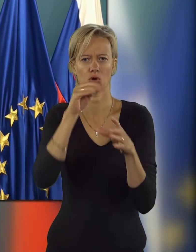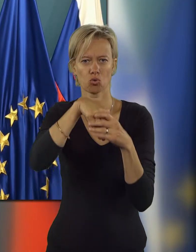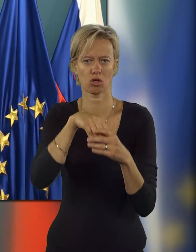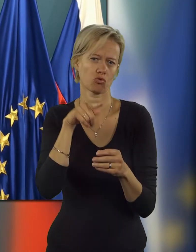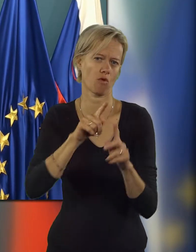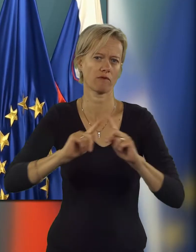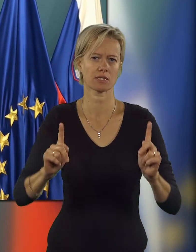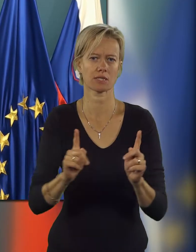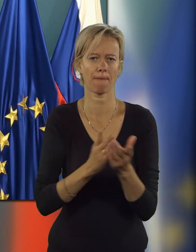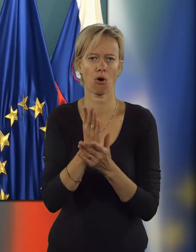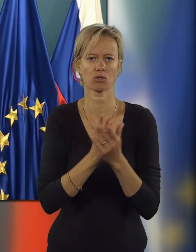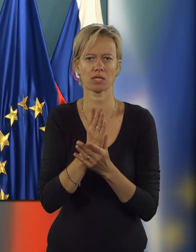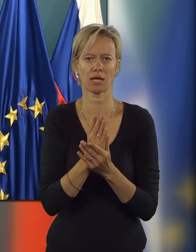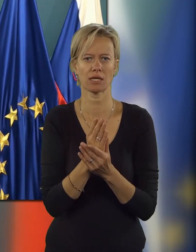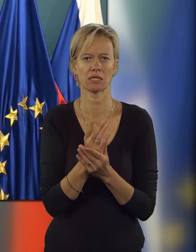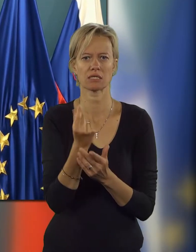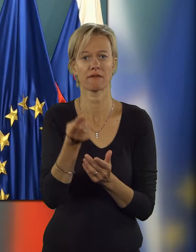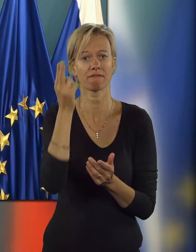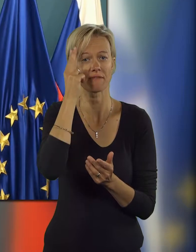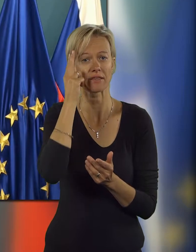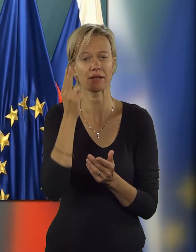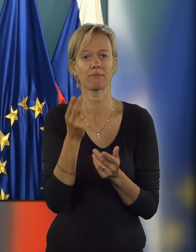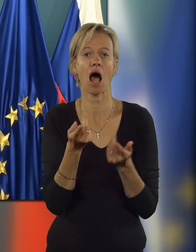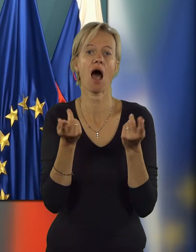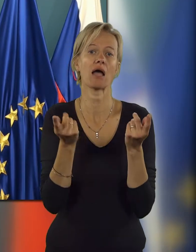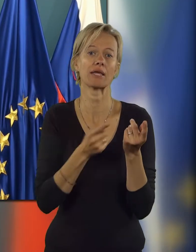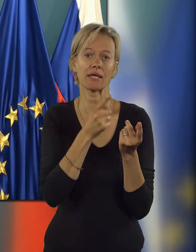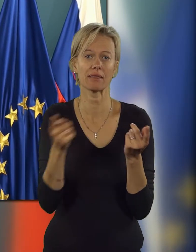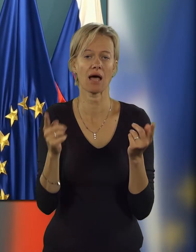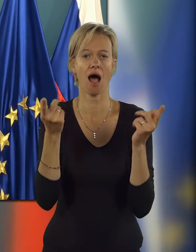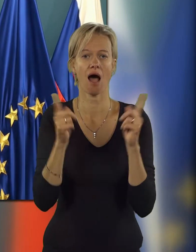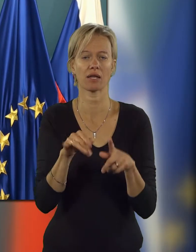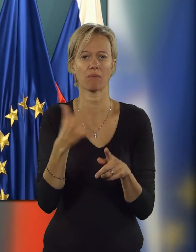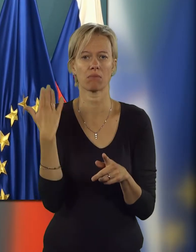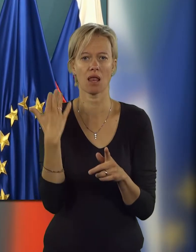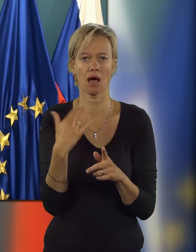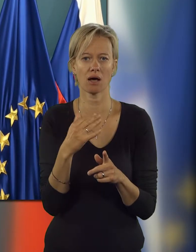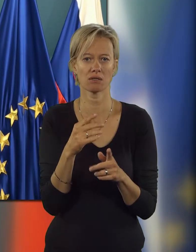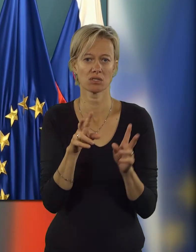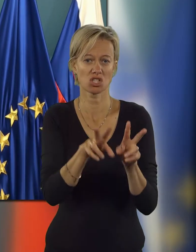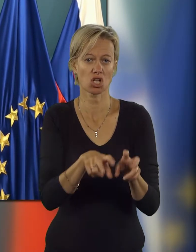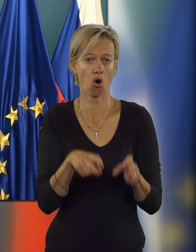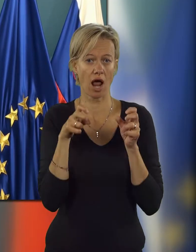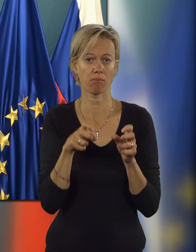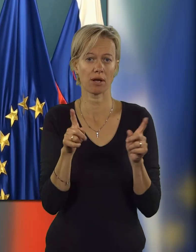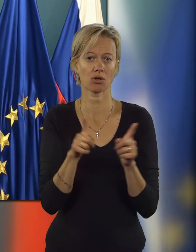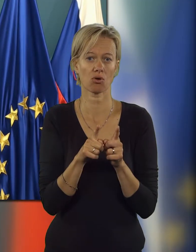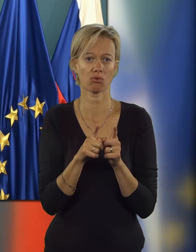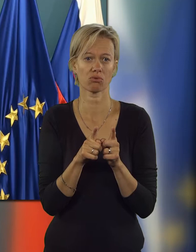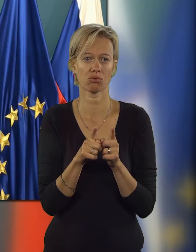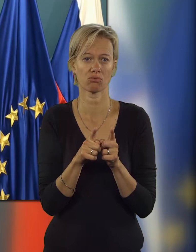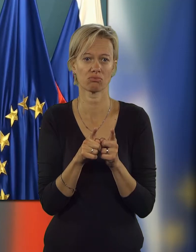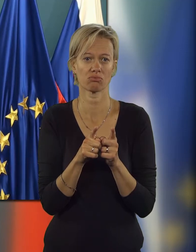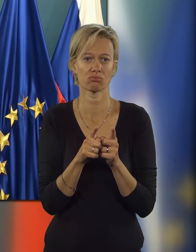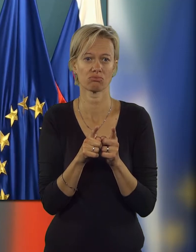vključena v tovrstne posle z zavedenjem ali je bila, rečmo temu, zlorabljena samo kot